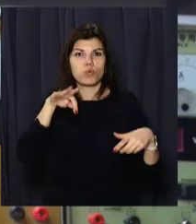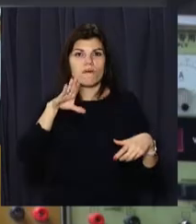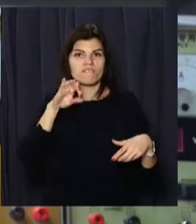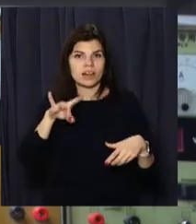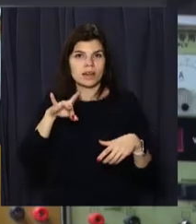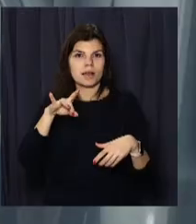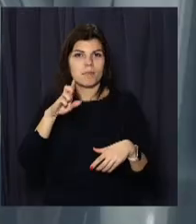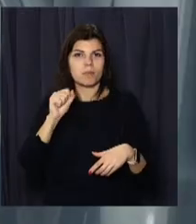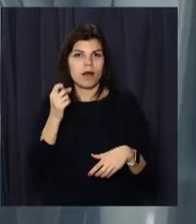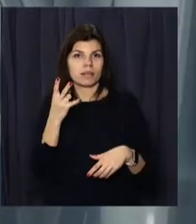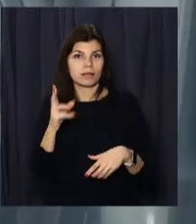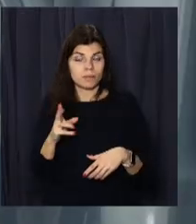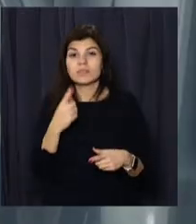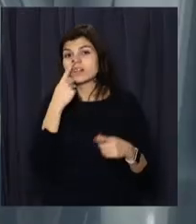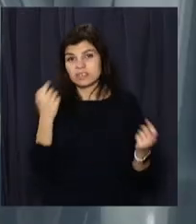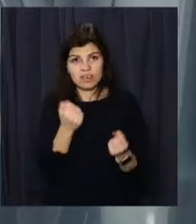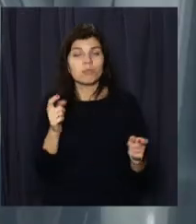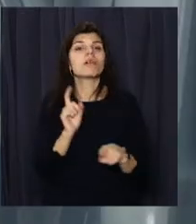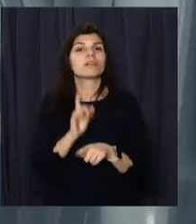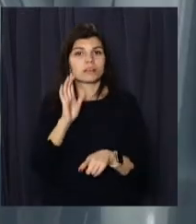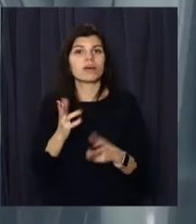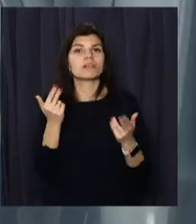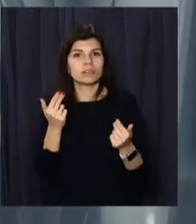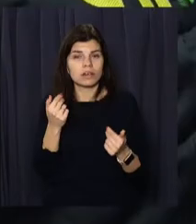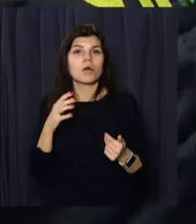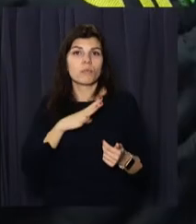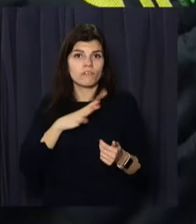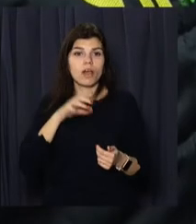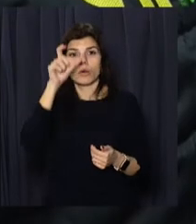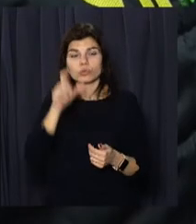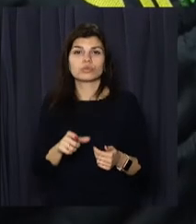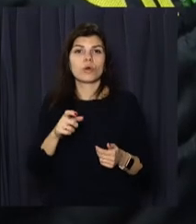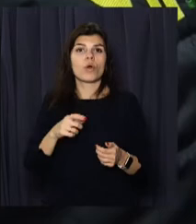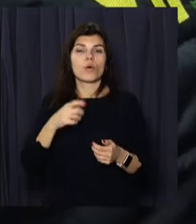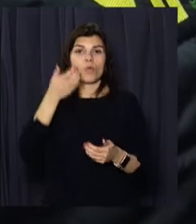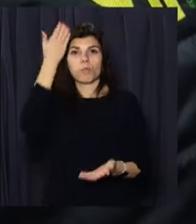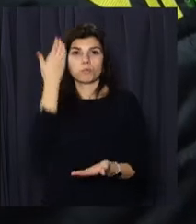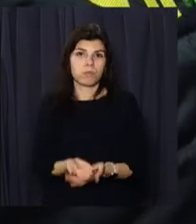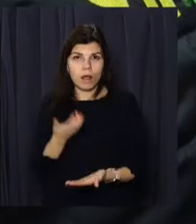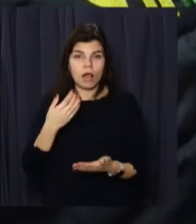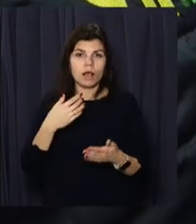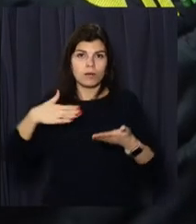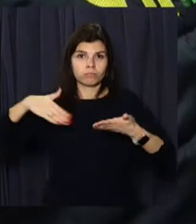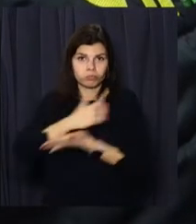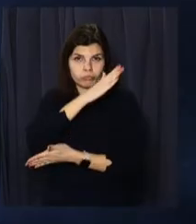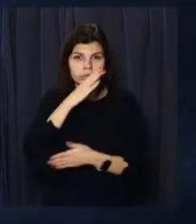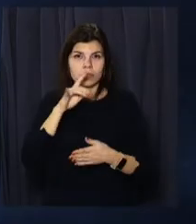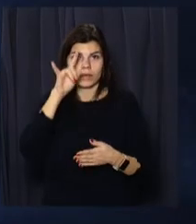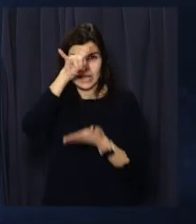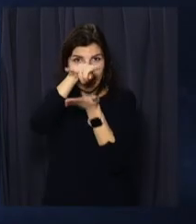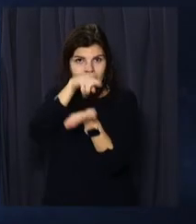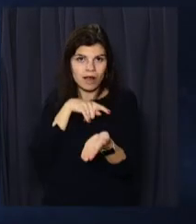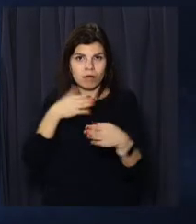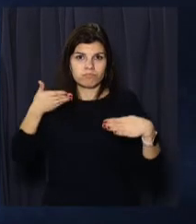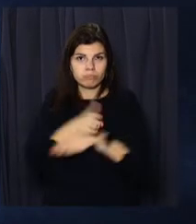властивість не лише швидко втрачати заряд, але й падати разом із власником. Телефон з тріснутим екраном несуть до Олександра. Чоловік вже 20